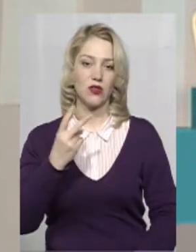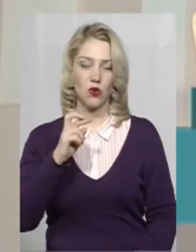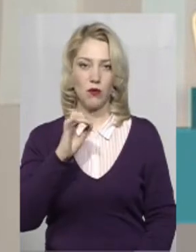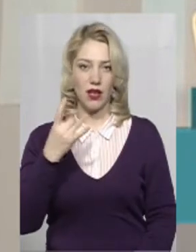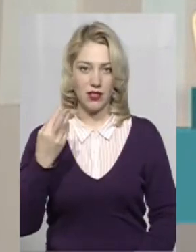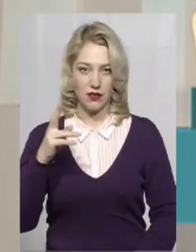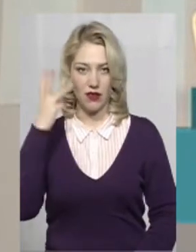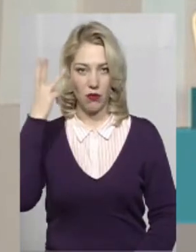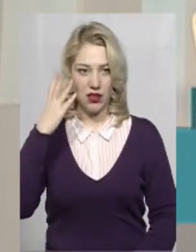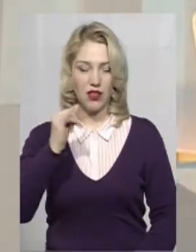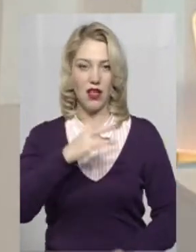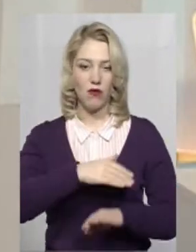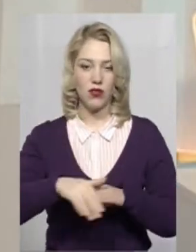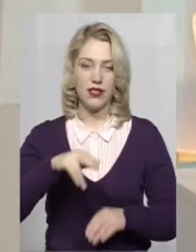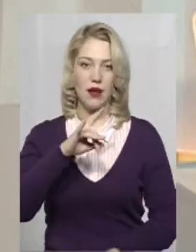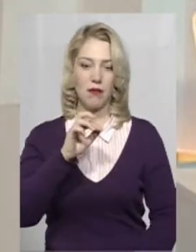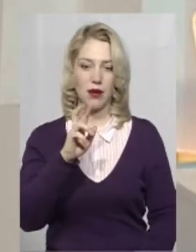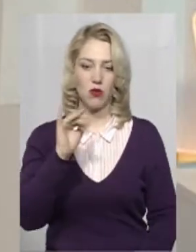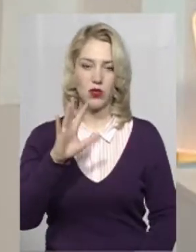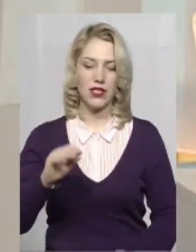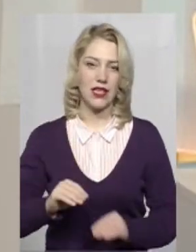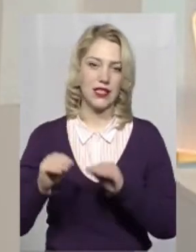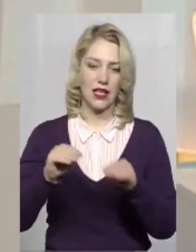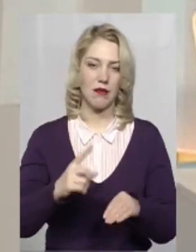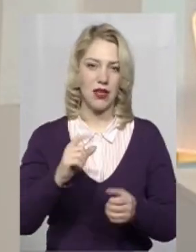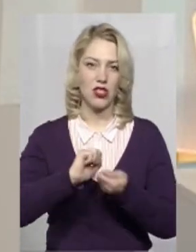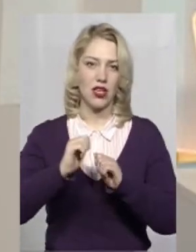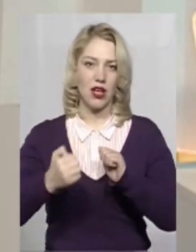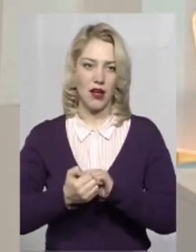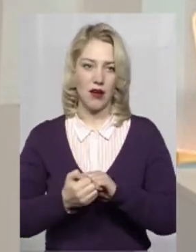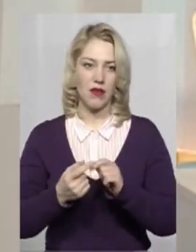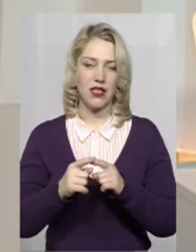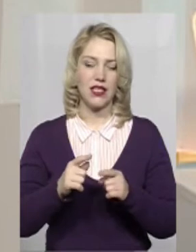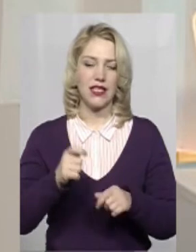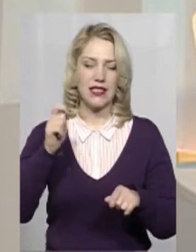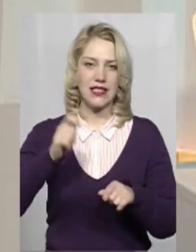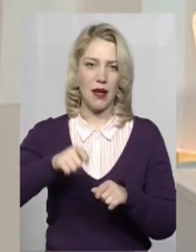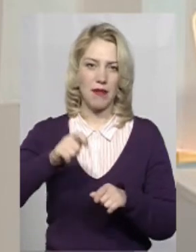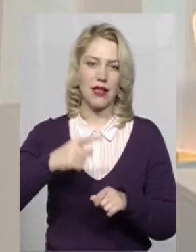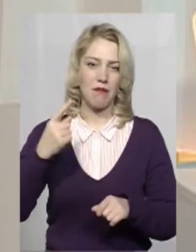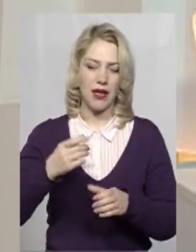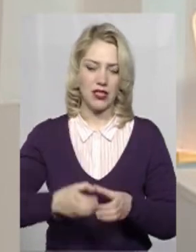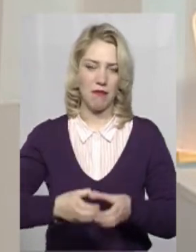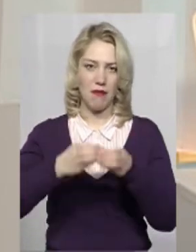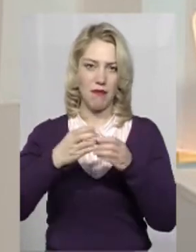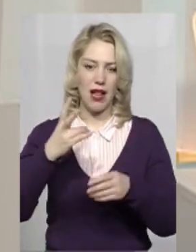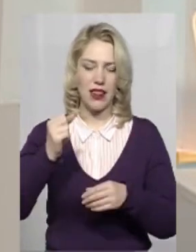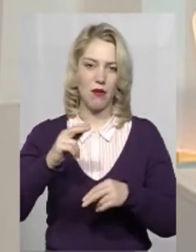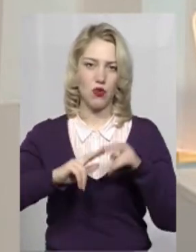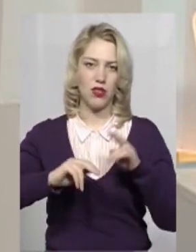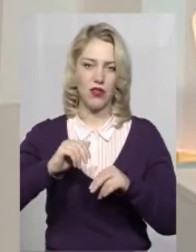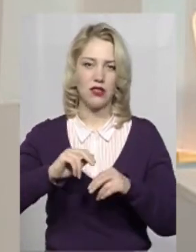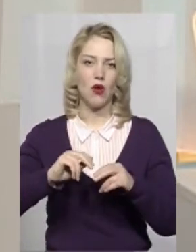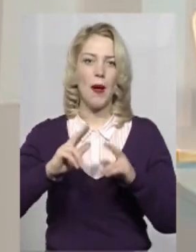березня у Хмельницькому на вулиці Прибузькій закладено перший камінь та забито перші палі на будівництві Палацу